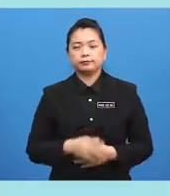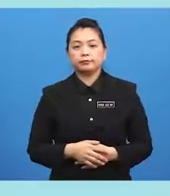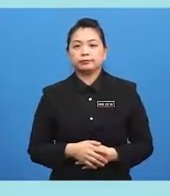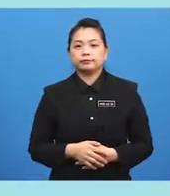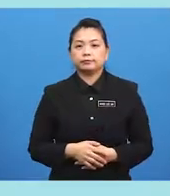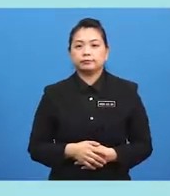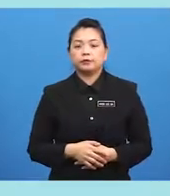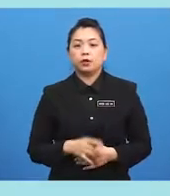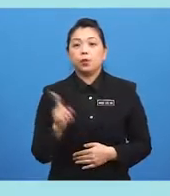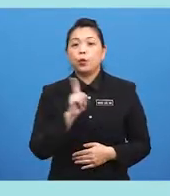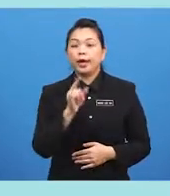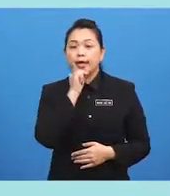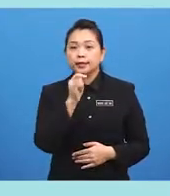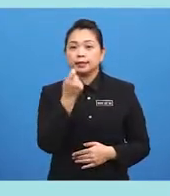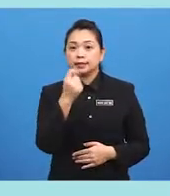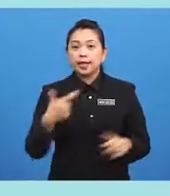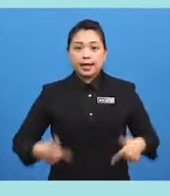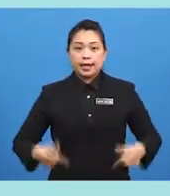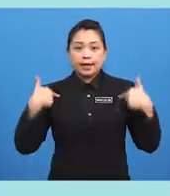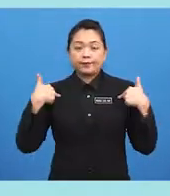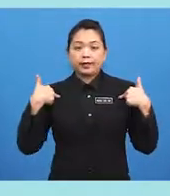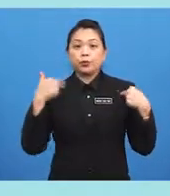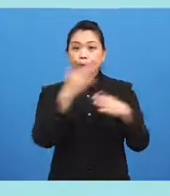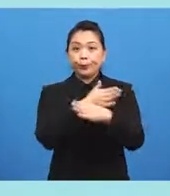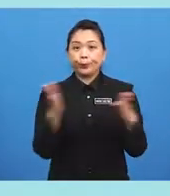Where is... ...the living room?